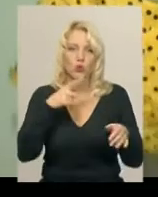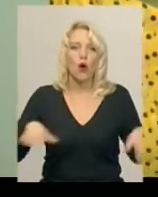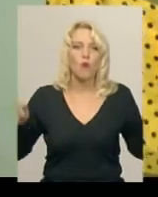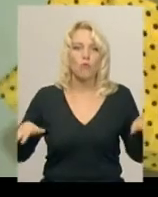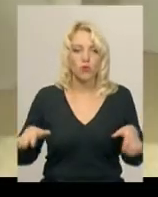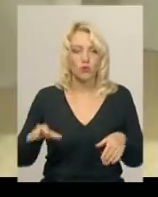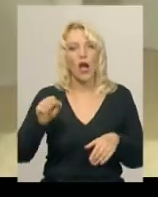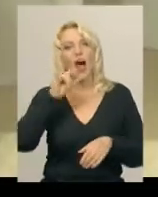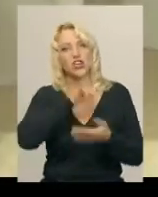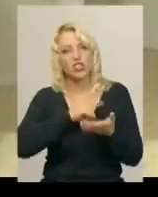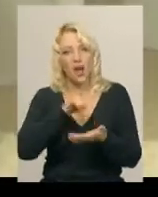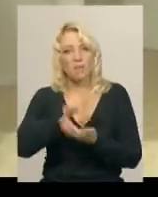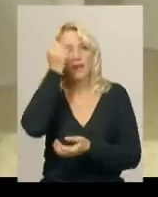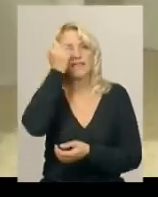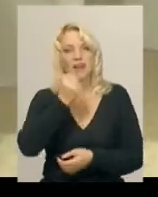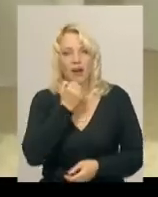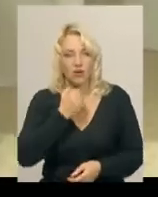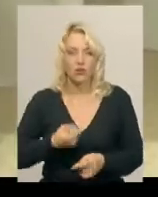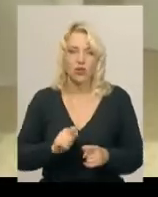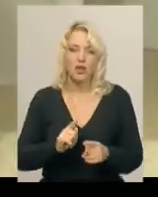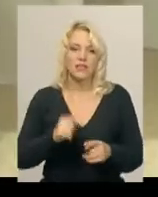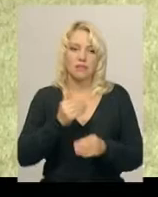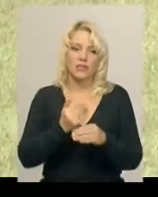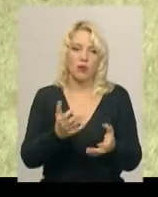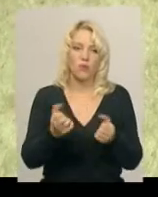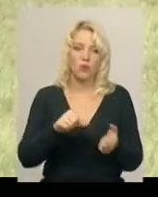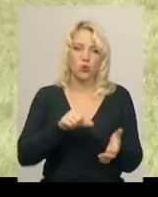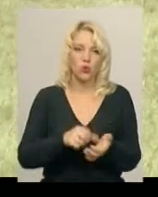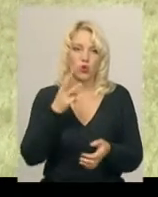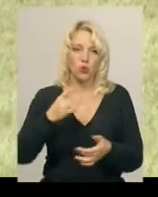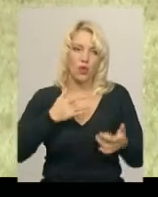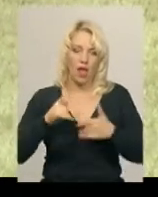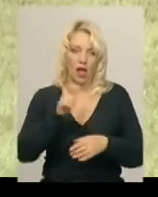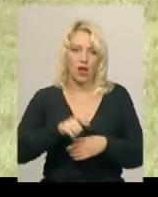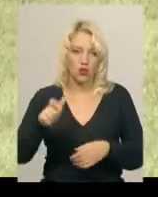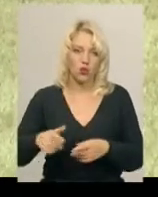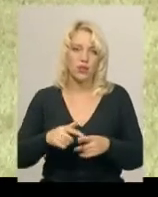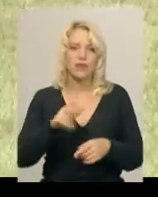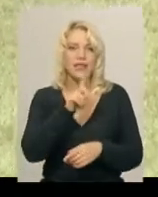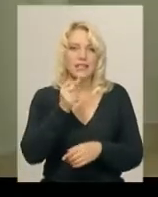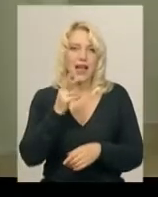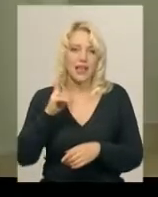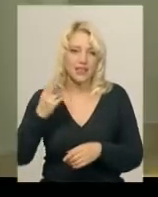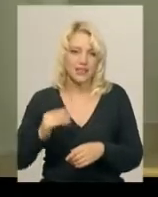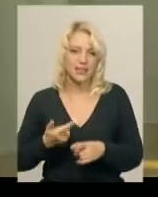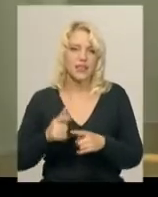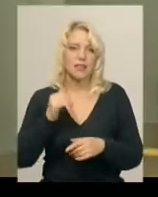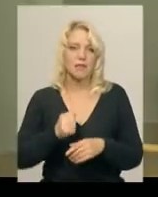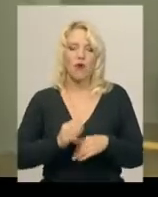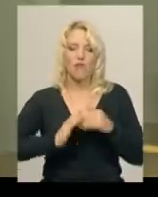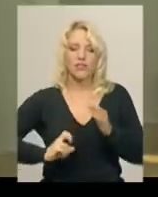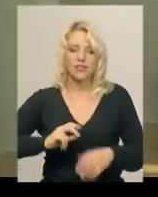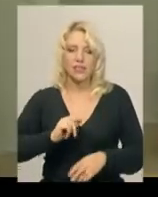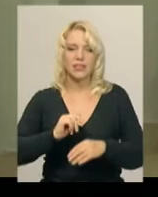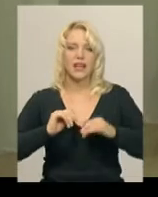дякує. У виставі «Бебі-театру» беруть участь три актори. Серед них Олександр Заяць. Каже, за 22 роки професійної діяльності з такими